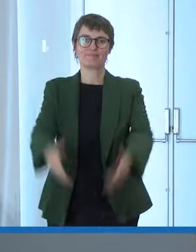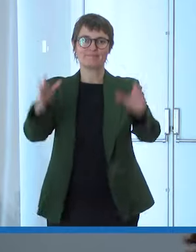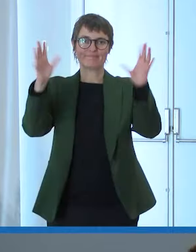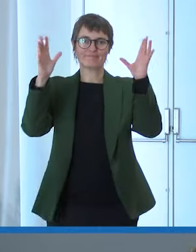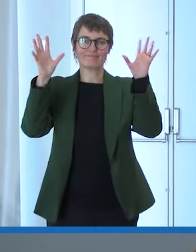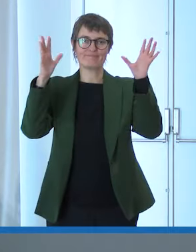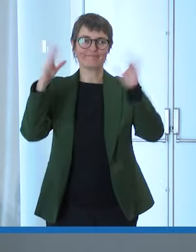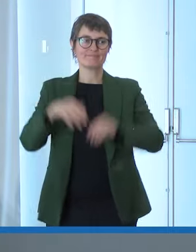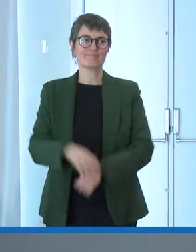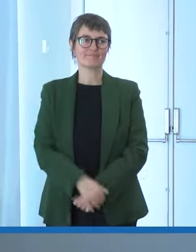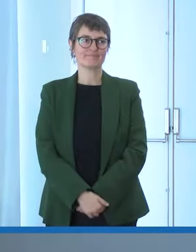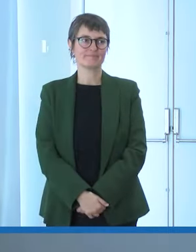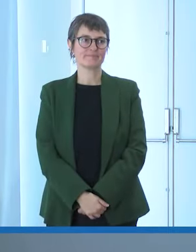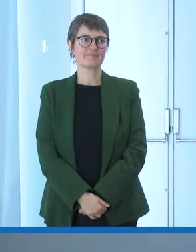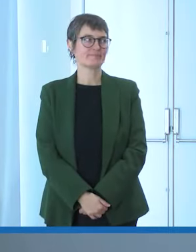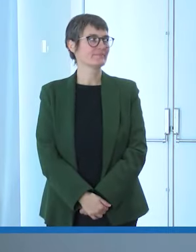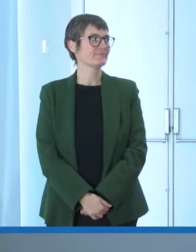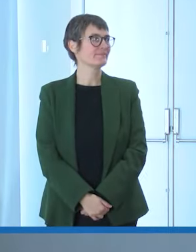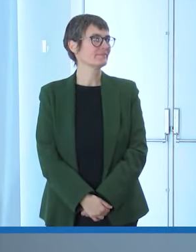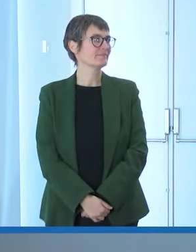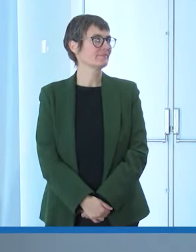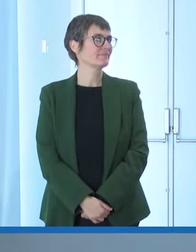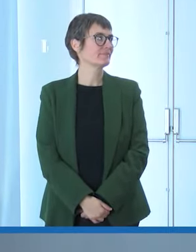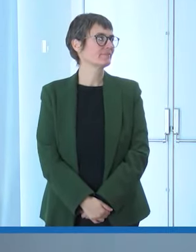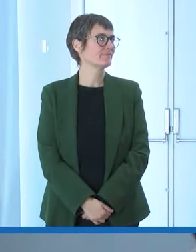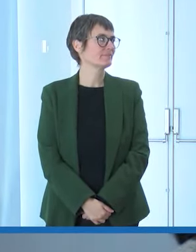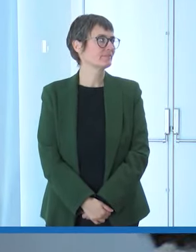grazie Ivan a te il premio